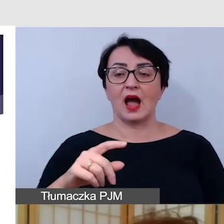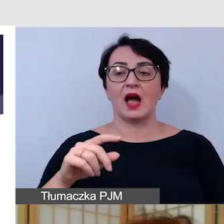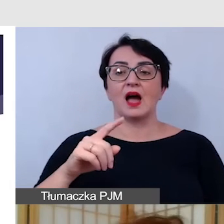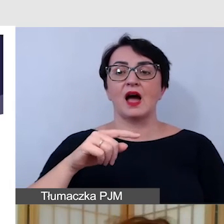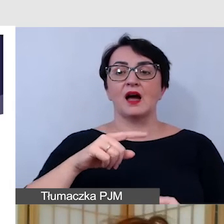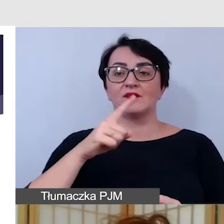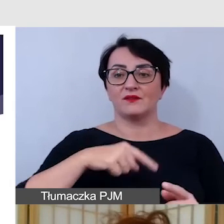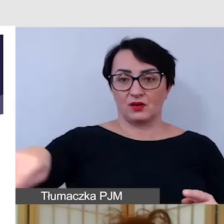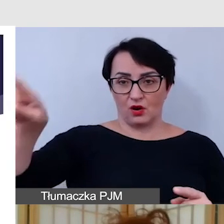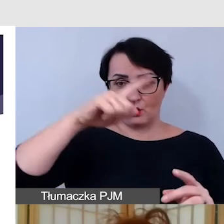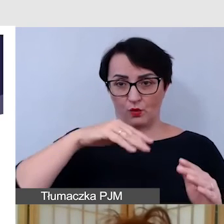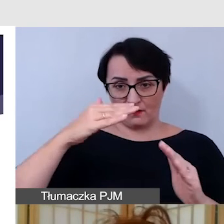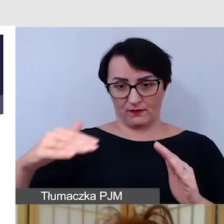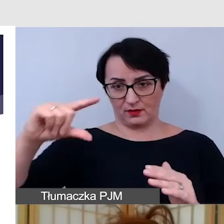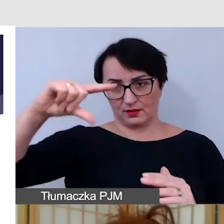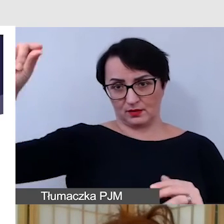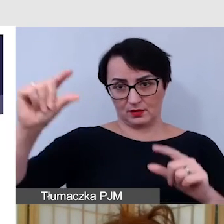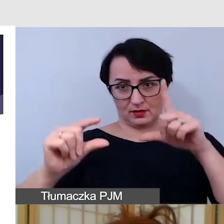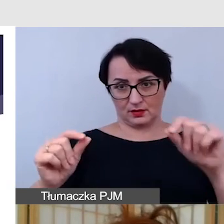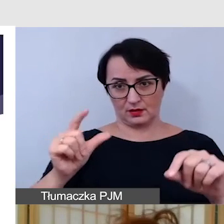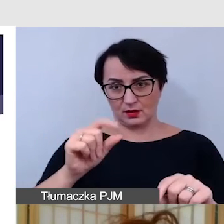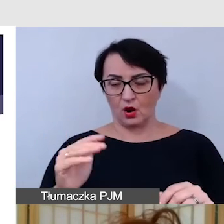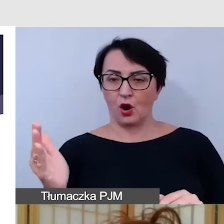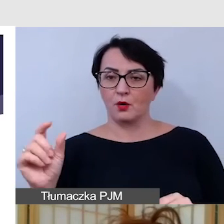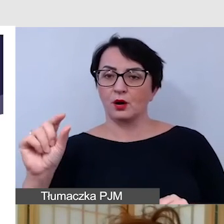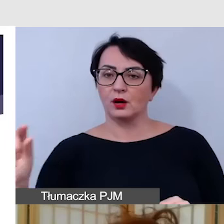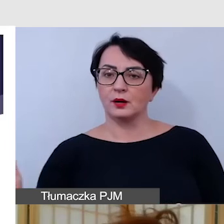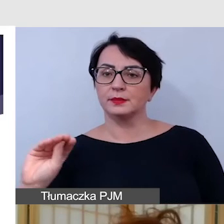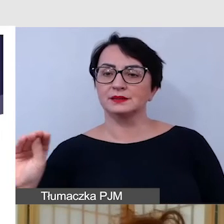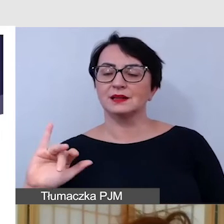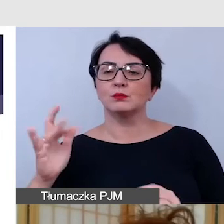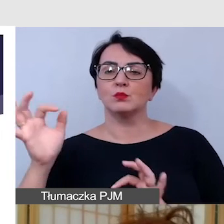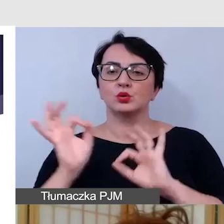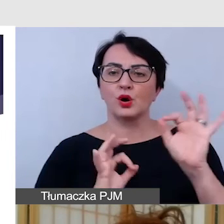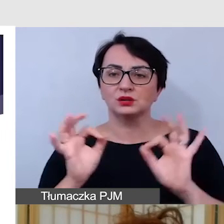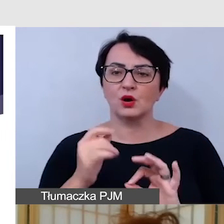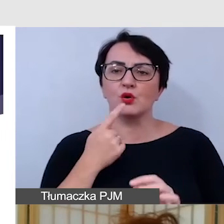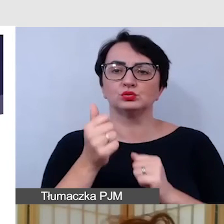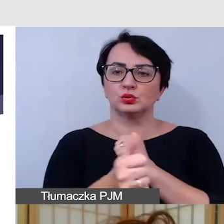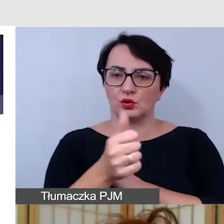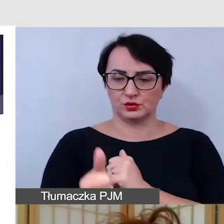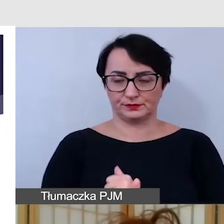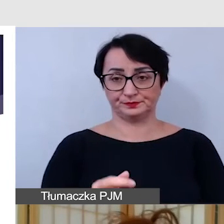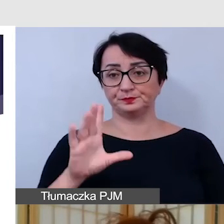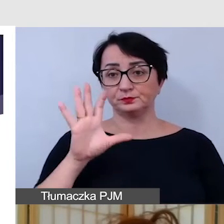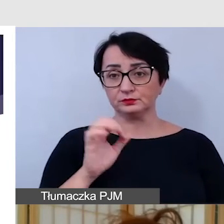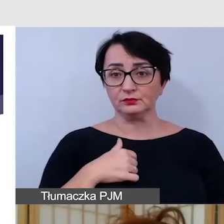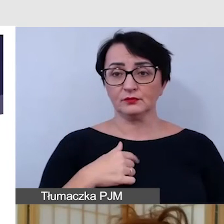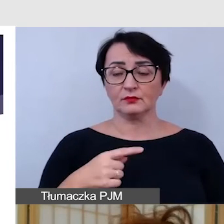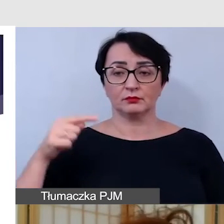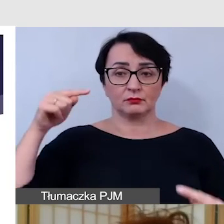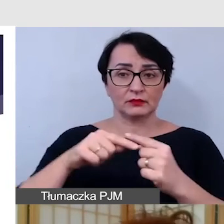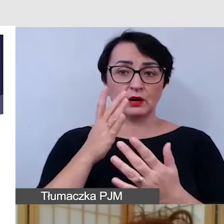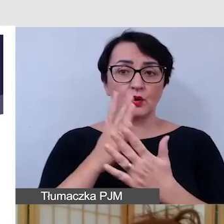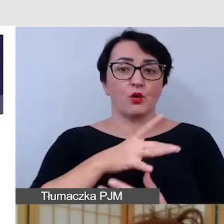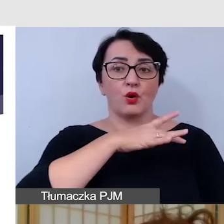ćwiartki każdej tego wykresu kołowego dodatkowo pisać jaki to jest procent i czego dotyczy ponieważ odnoszenie się tylko do